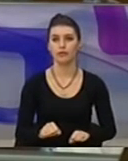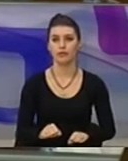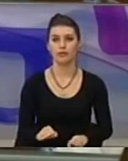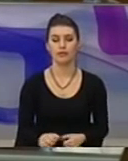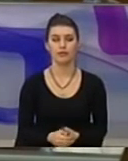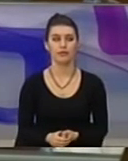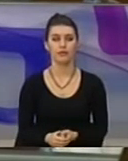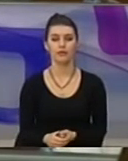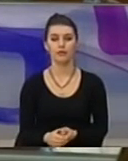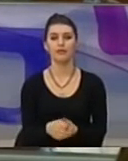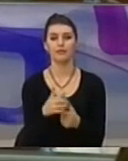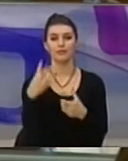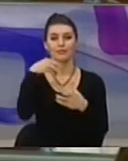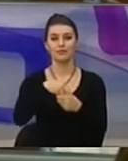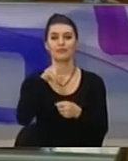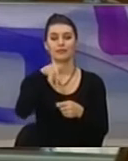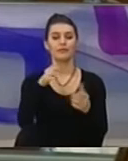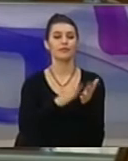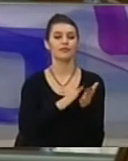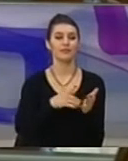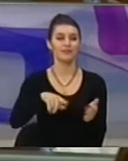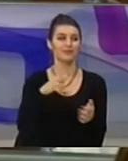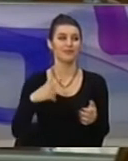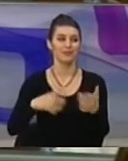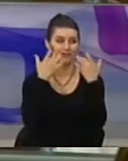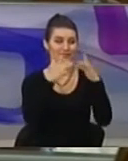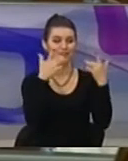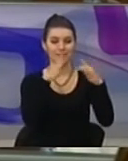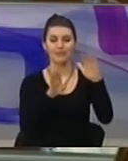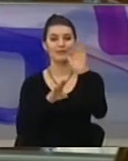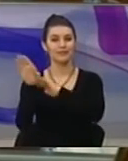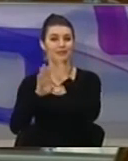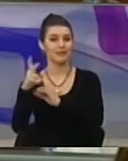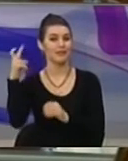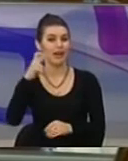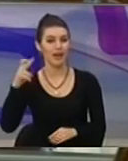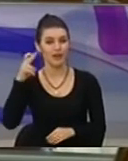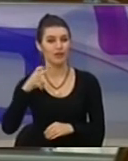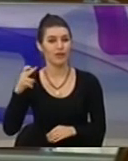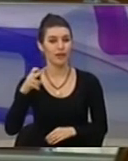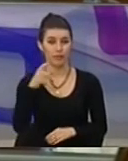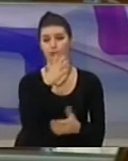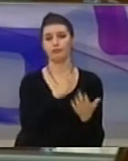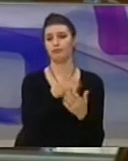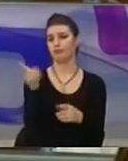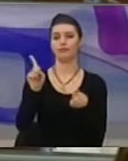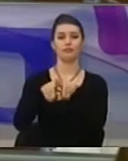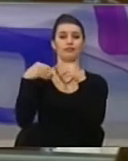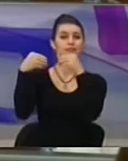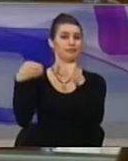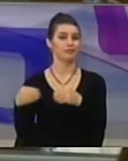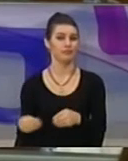Në dërto është shpërngulja qytetarve nga Kosova drejtë vendeve të pëjes, e cila po është të u potencu edhe nga shumë parafalës këto,